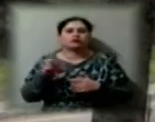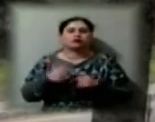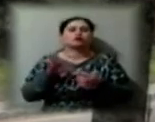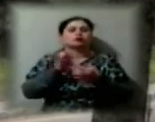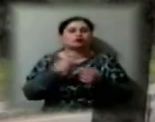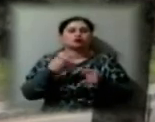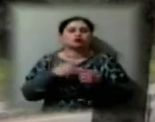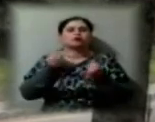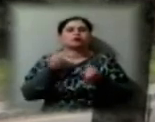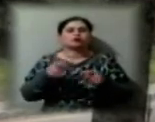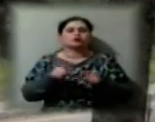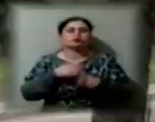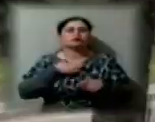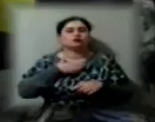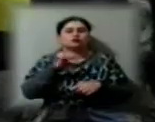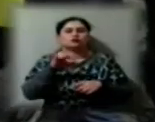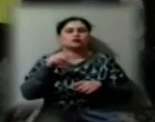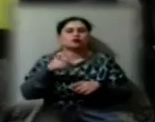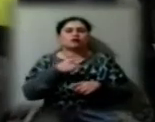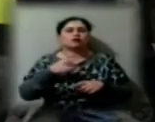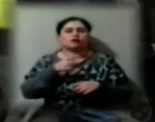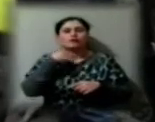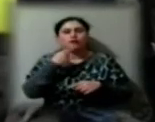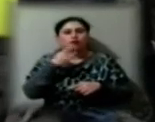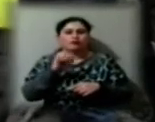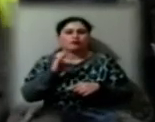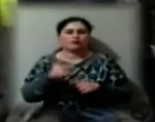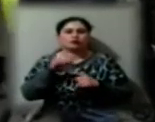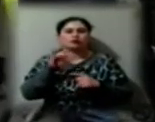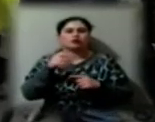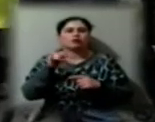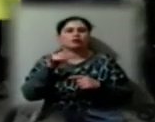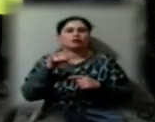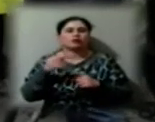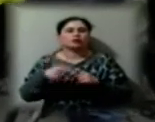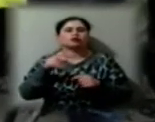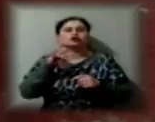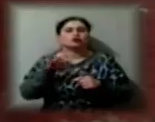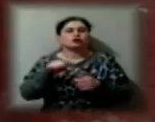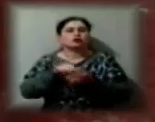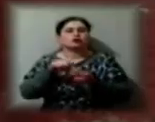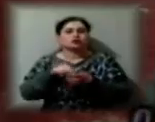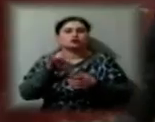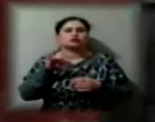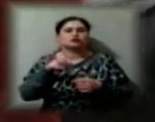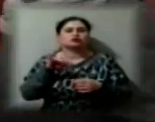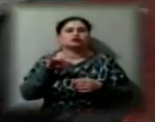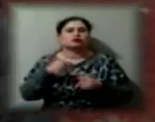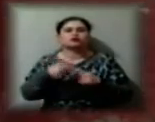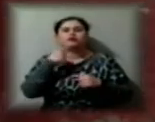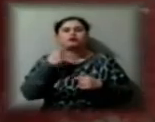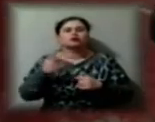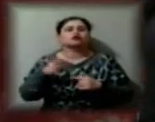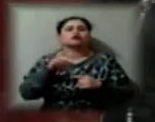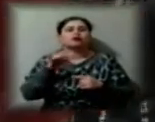нашого суспільного регіонального мовника. Олександр Голобородька, член спілки журналістів України, вважає, реформація, яка наразі